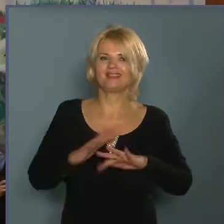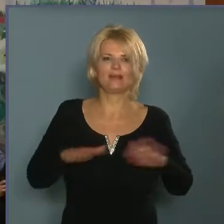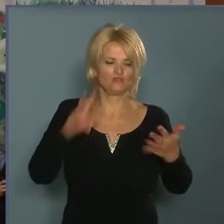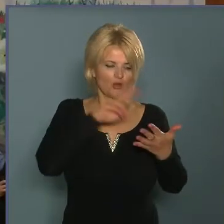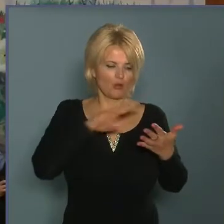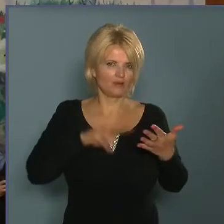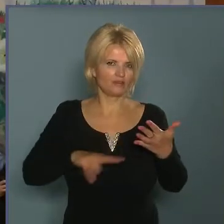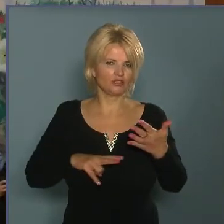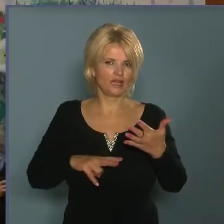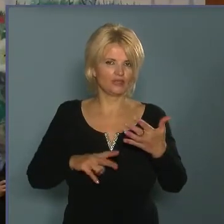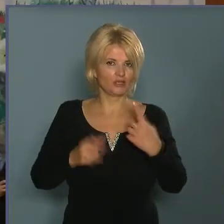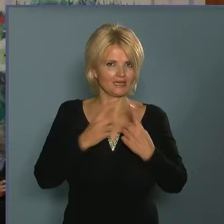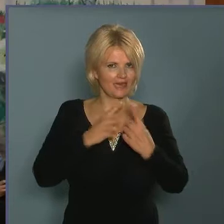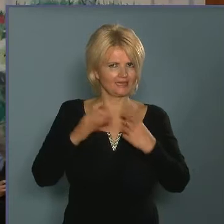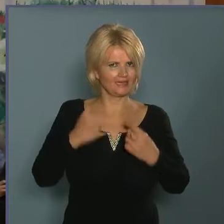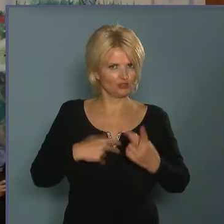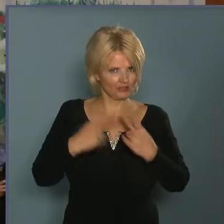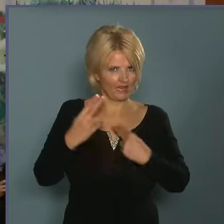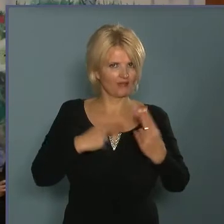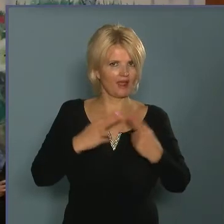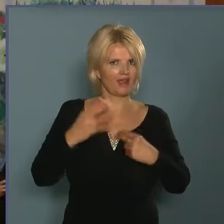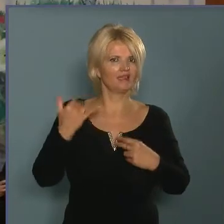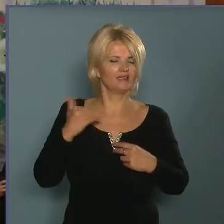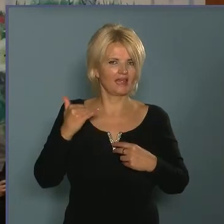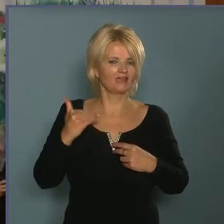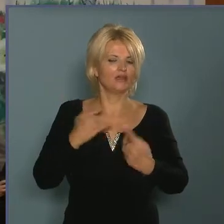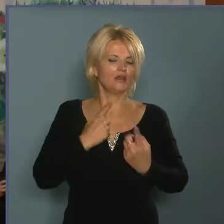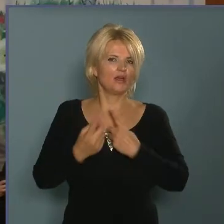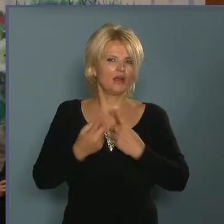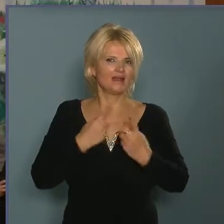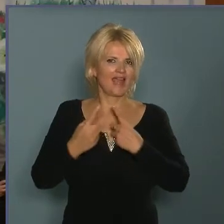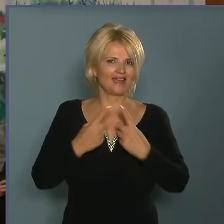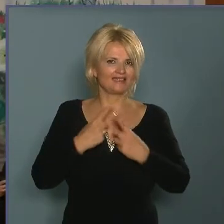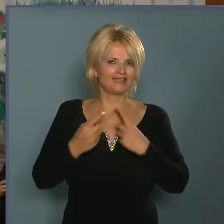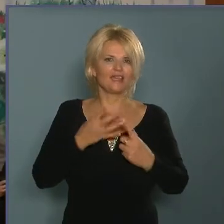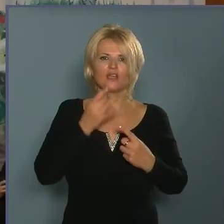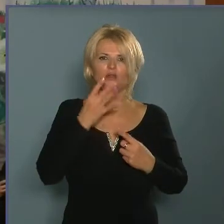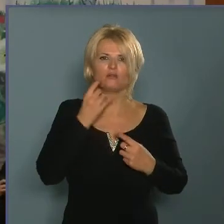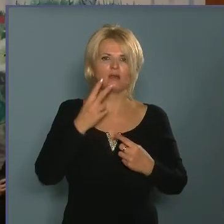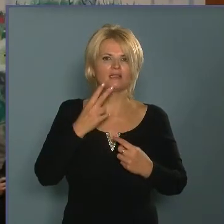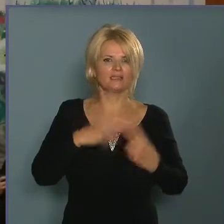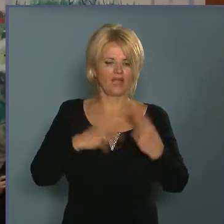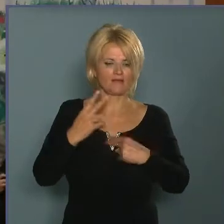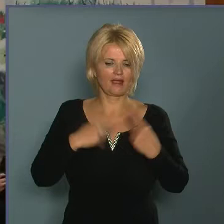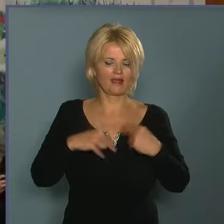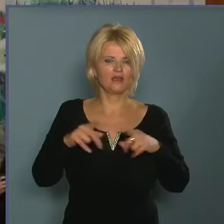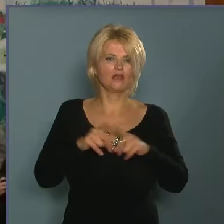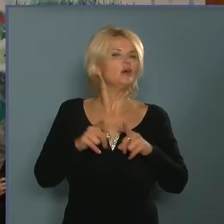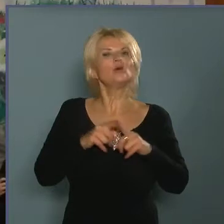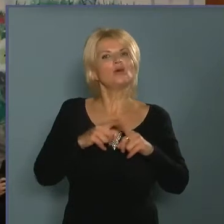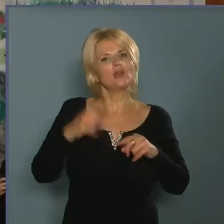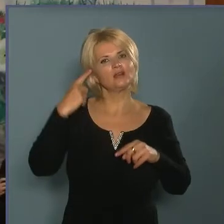hanem a játék is nevel? Persze, abszolút. Tehát a játék szerintem azt gondolom, hogy jobban nevel, mert olyan